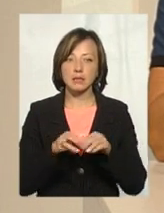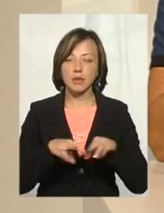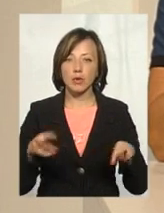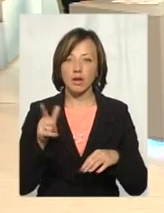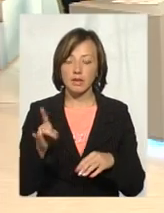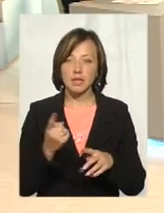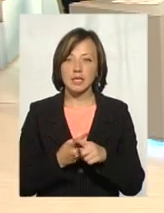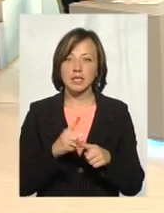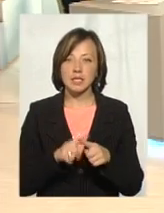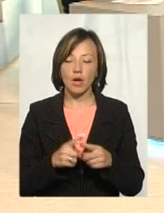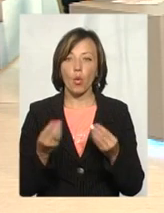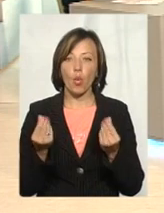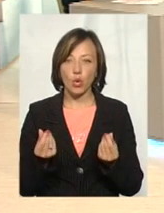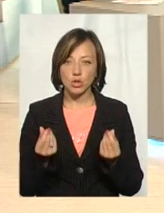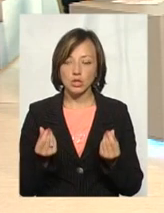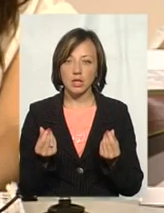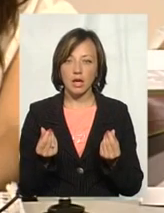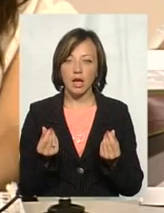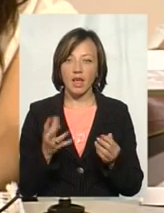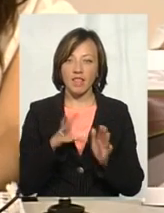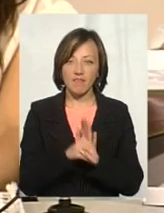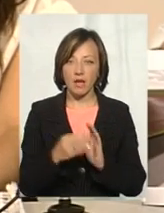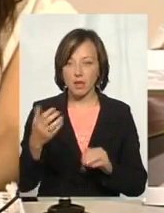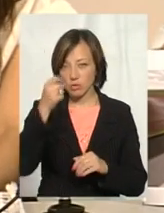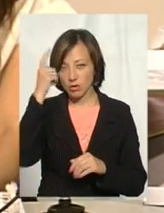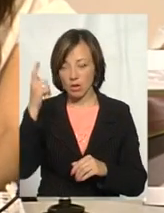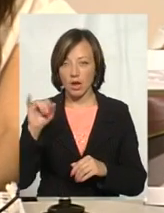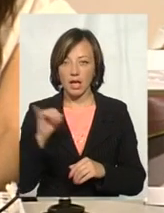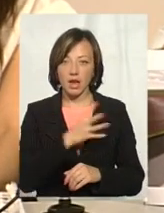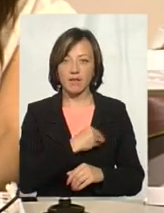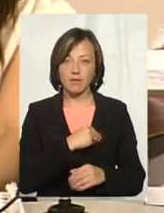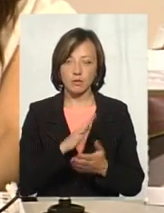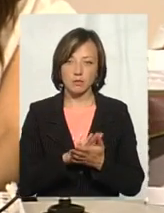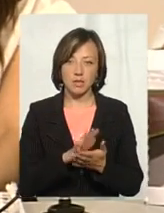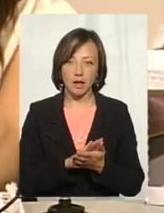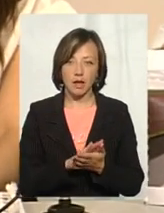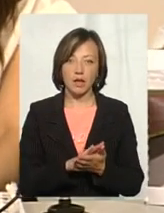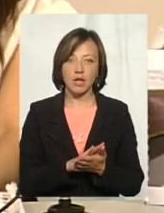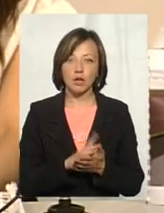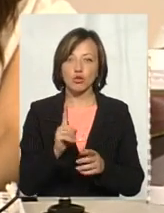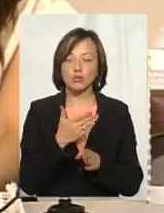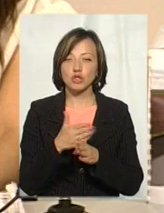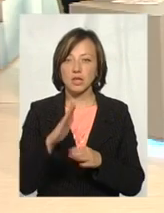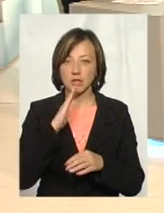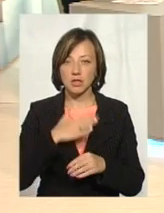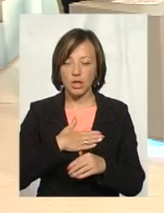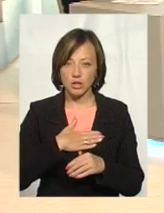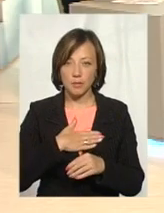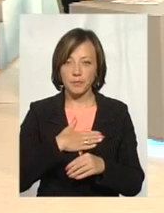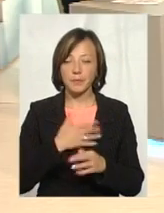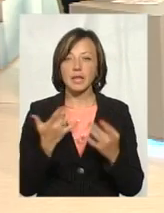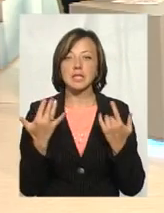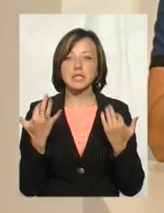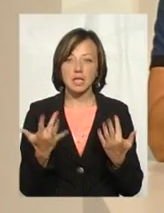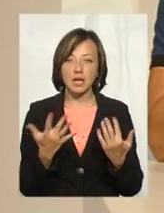гривень? Це кошти від інвестора і кошти від львівського сміття. Тобто, щоб частка була наша... Я зрозумів,